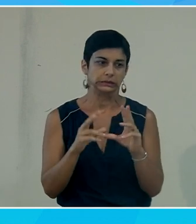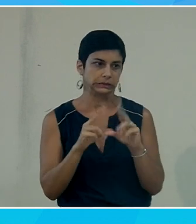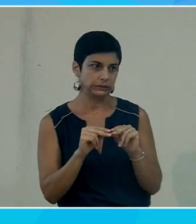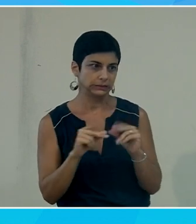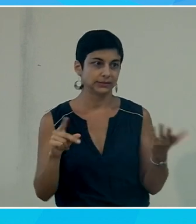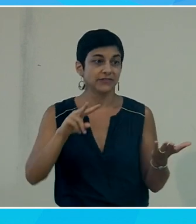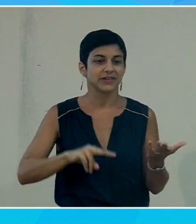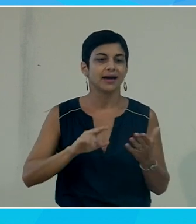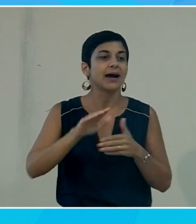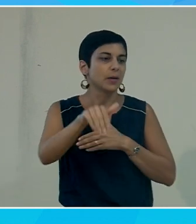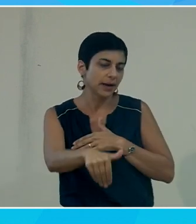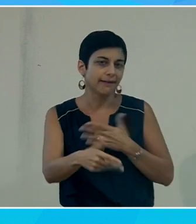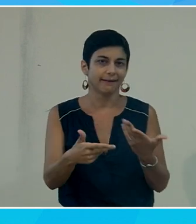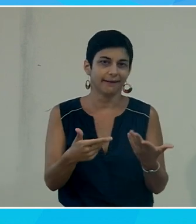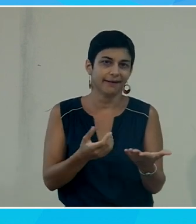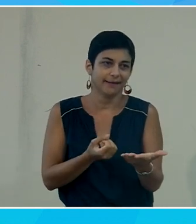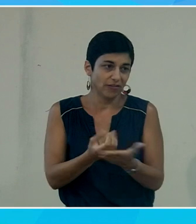ensuite de l'interaction avec la salle